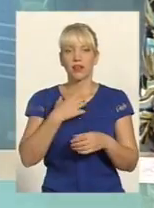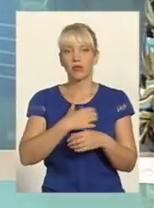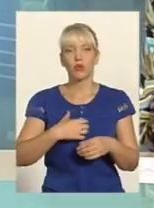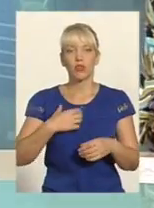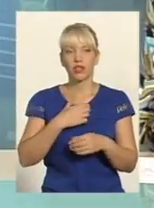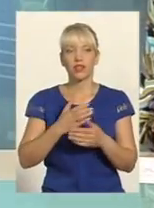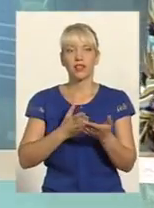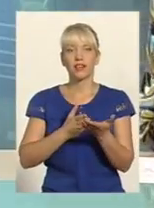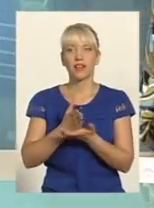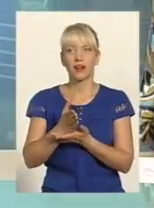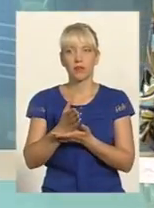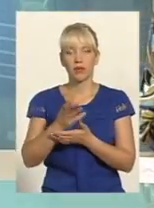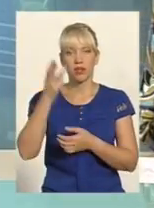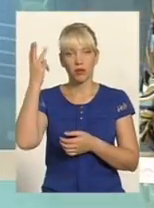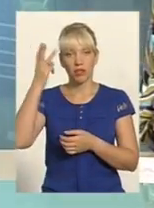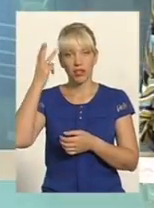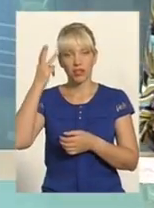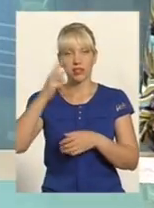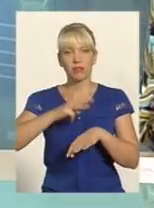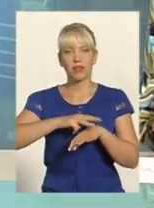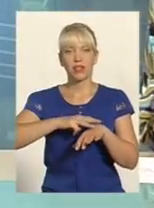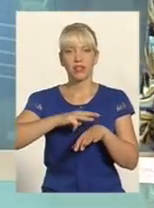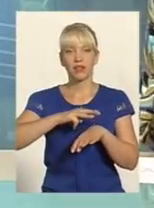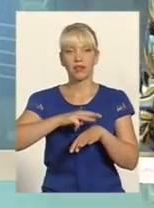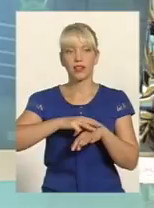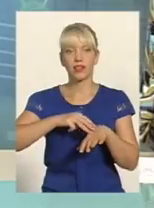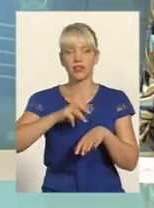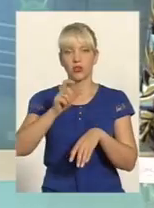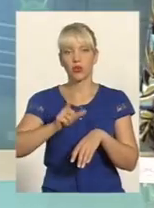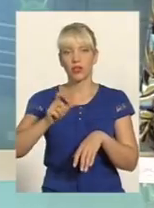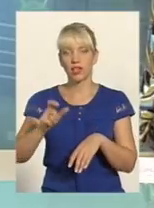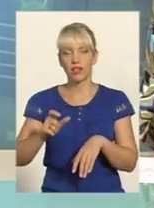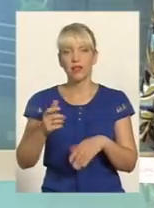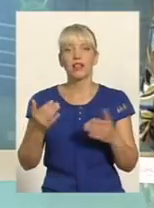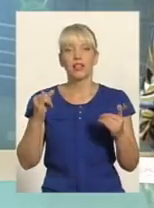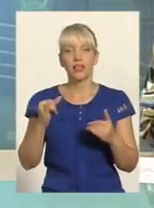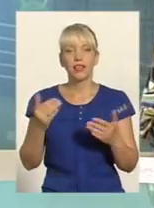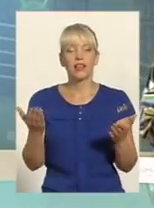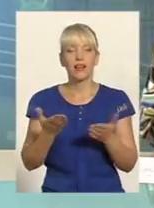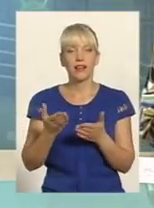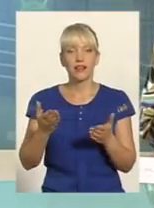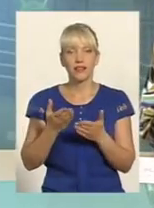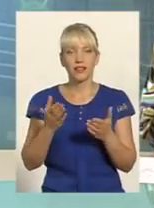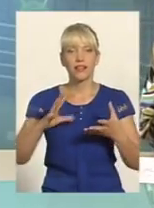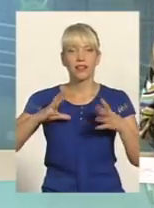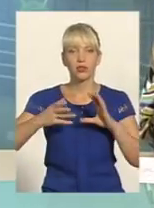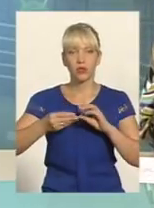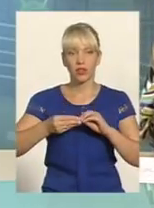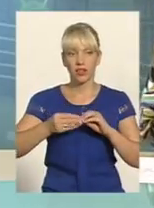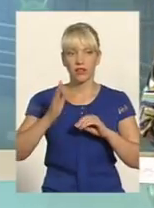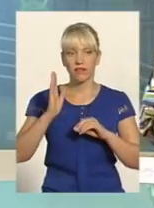хмельницьких міліціонерів І, власне, які результати в